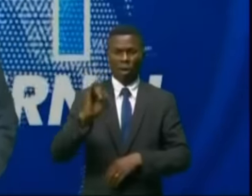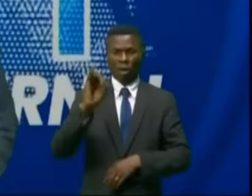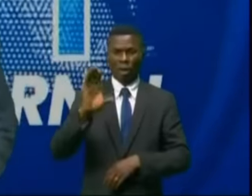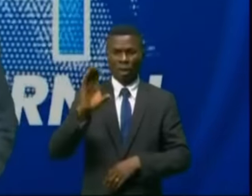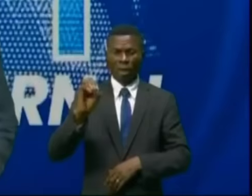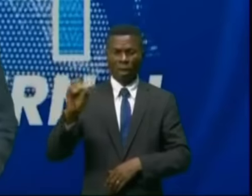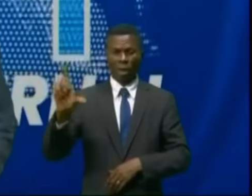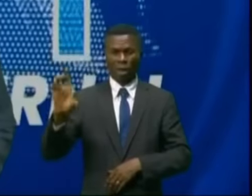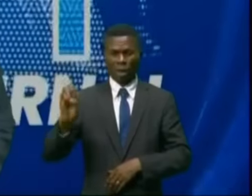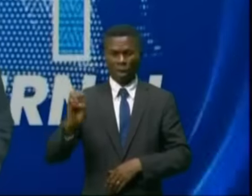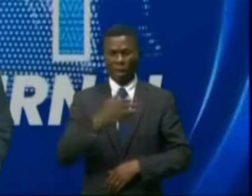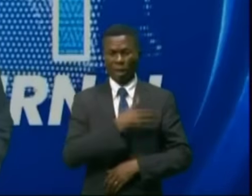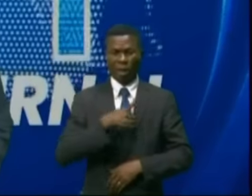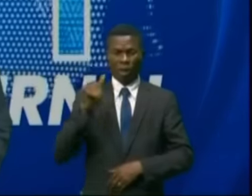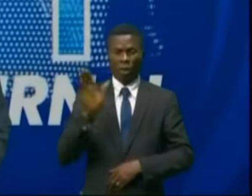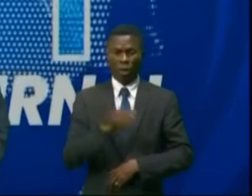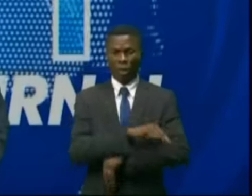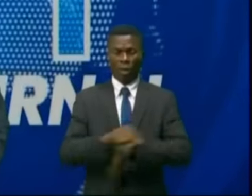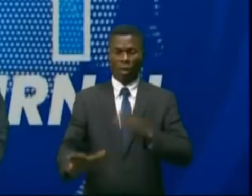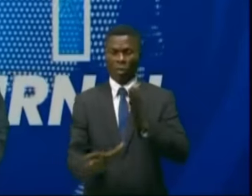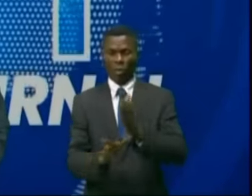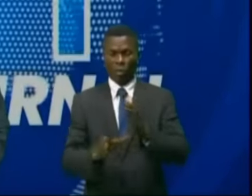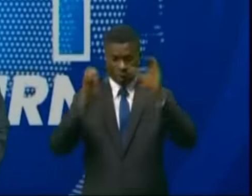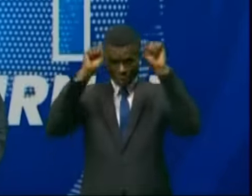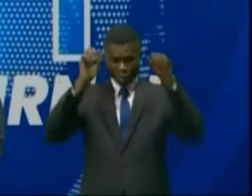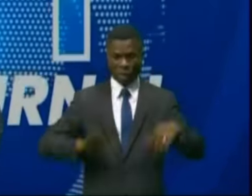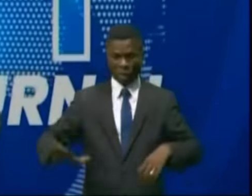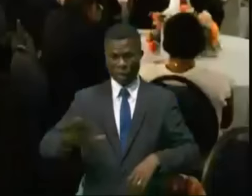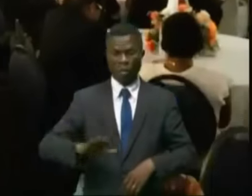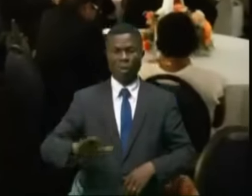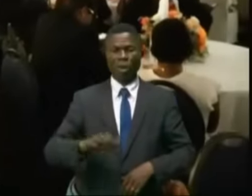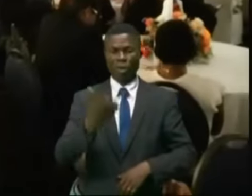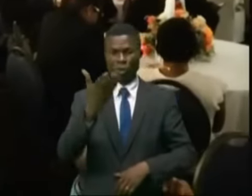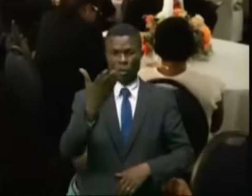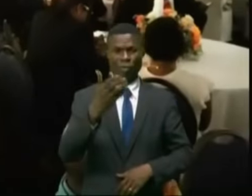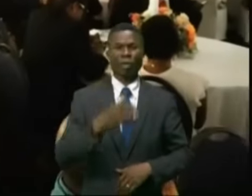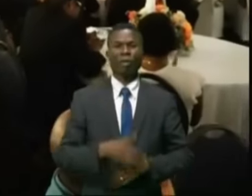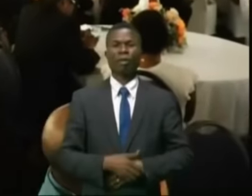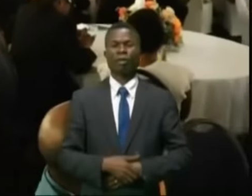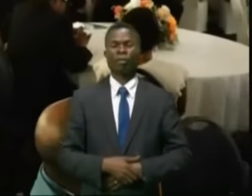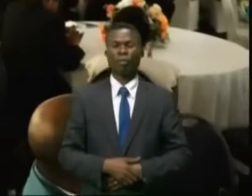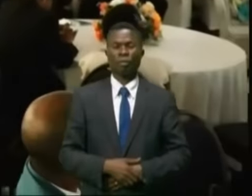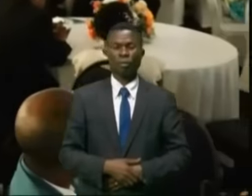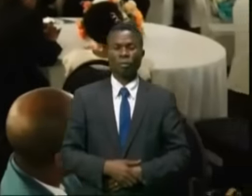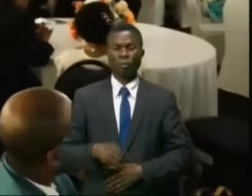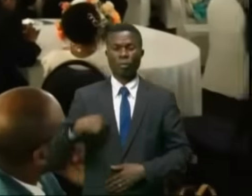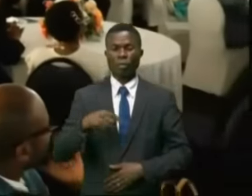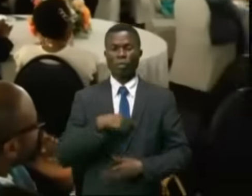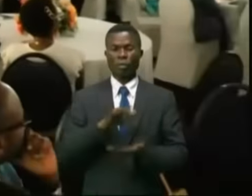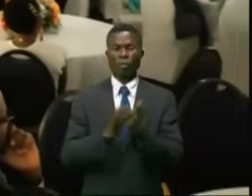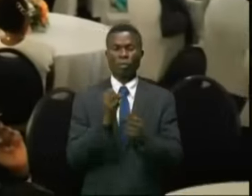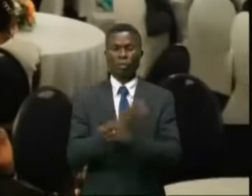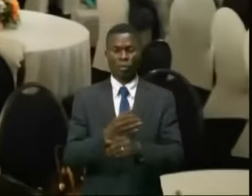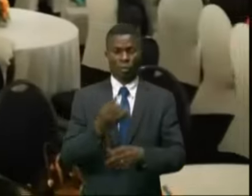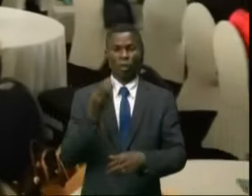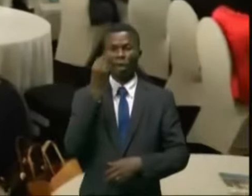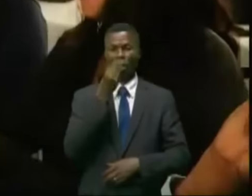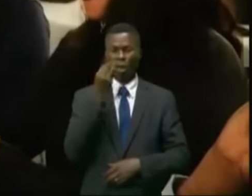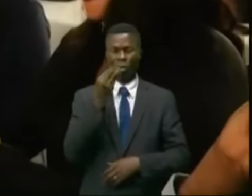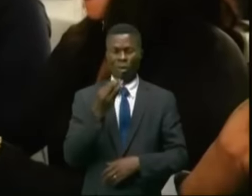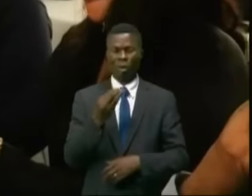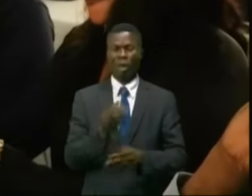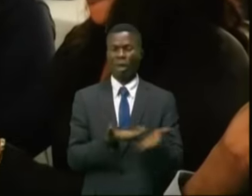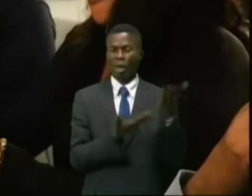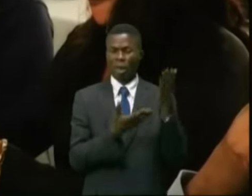du nom de la directrice du cabinet adjoint du chef de l'État. Nous sommes prêtes à un concept thématique